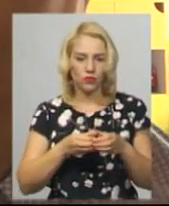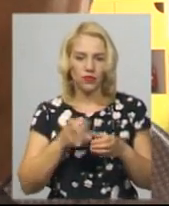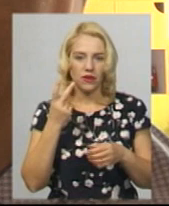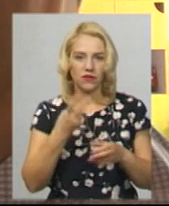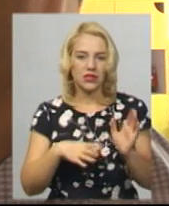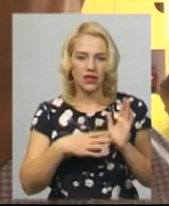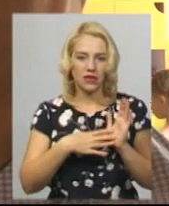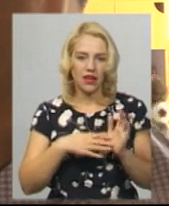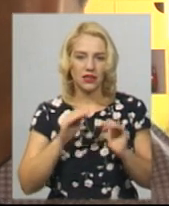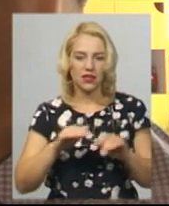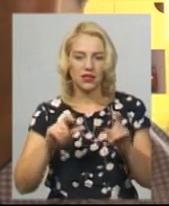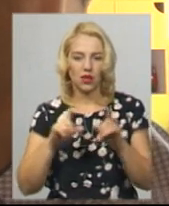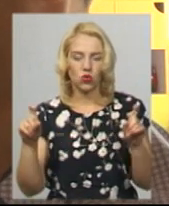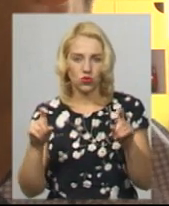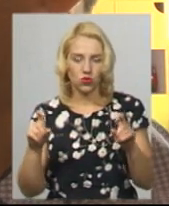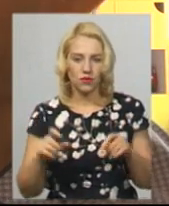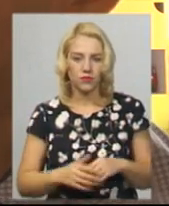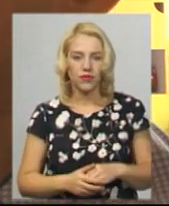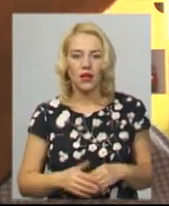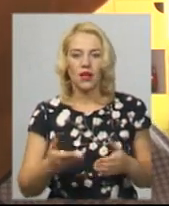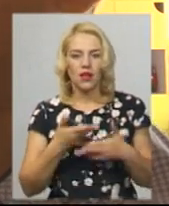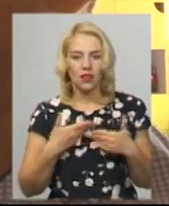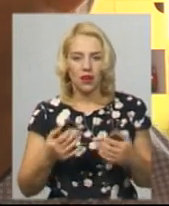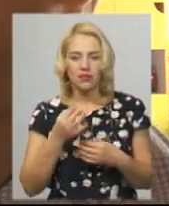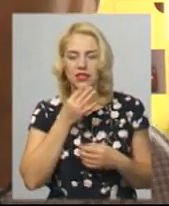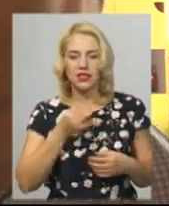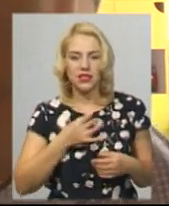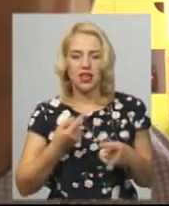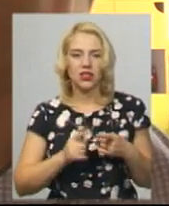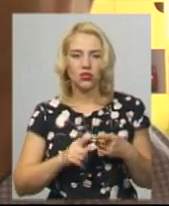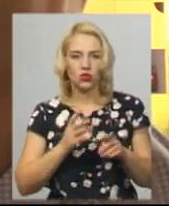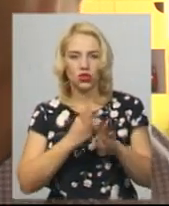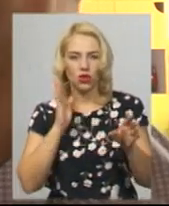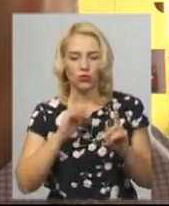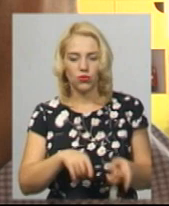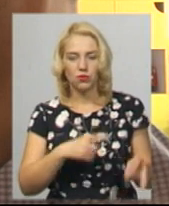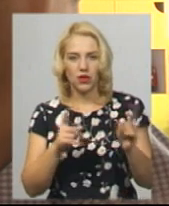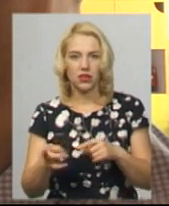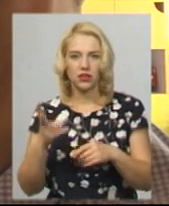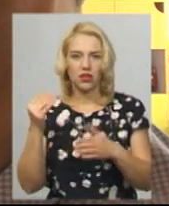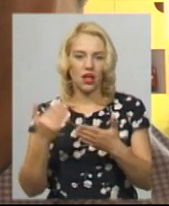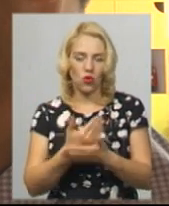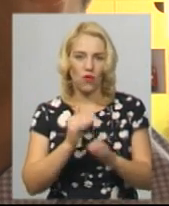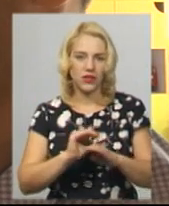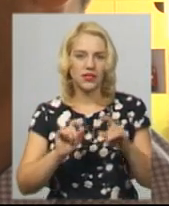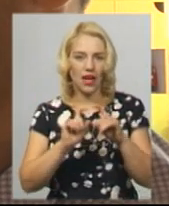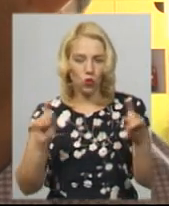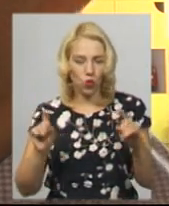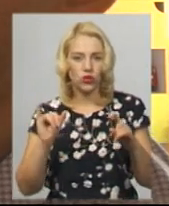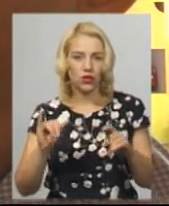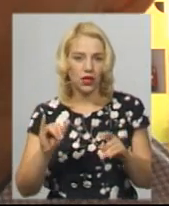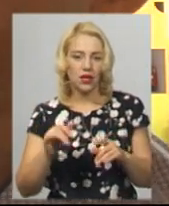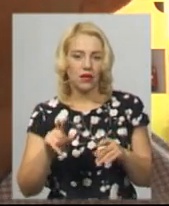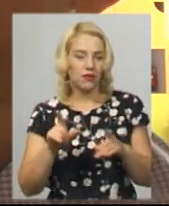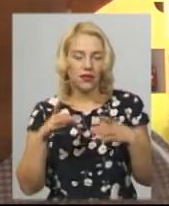29-й садочок. Нам сказали, що ту чергу будуть перекидати на новий садочок. І так вийшло, що ми